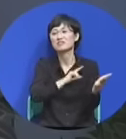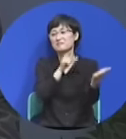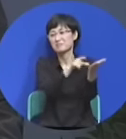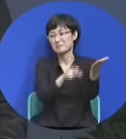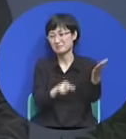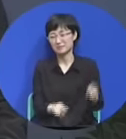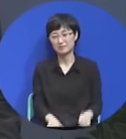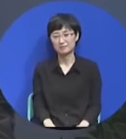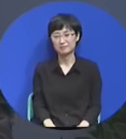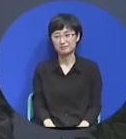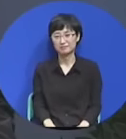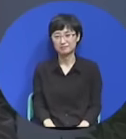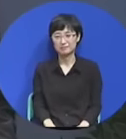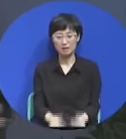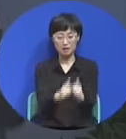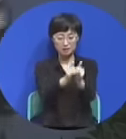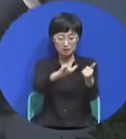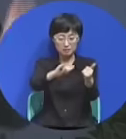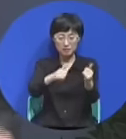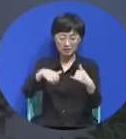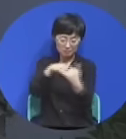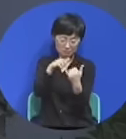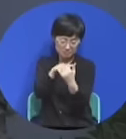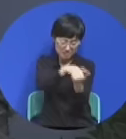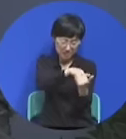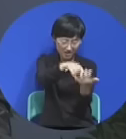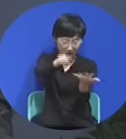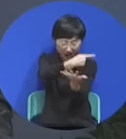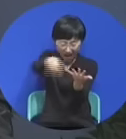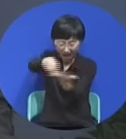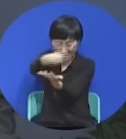아니, 사람만 막 죽이고 갔다니까요.